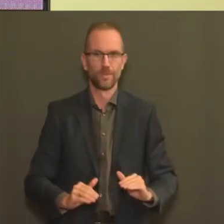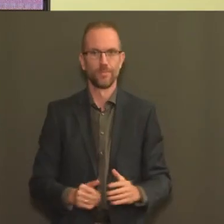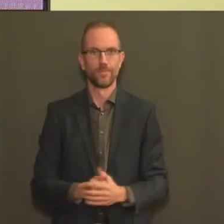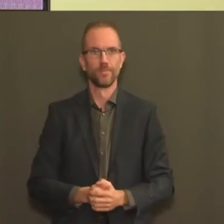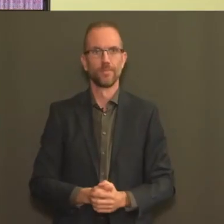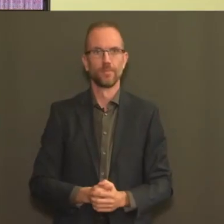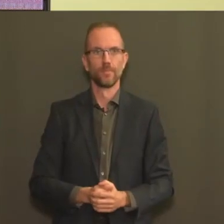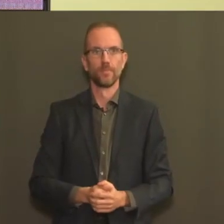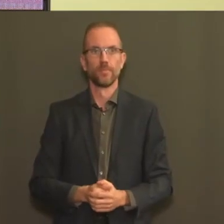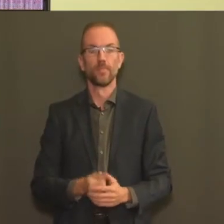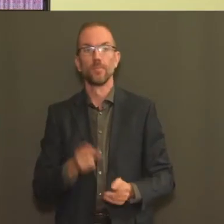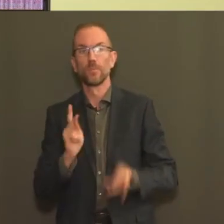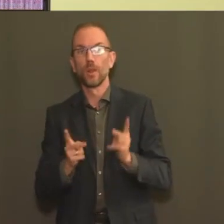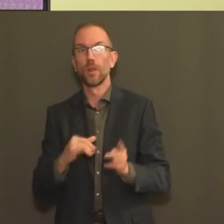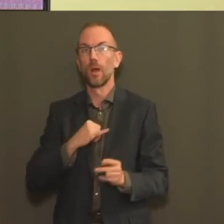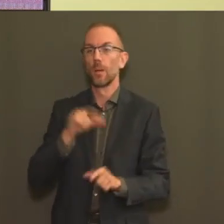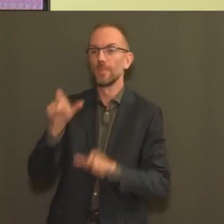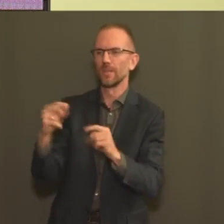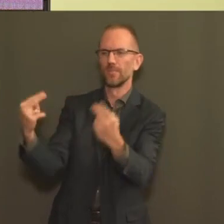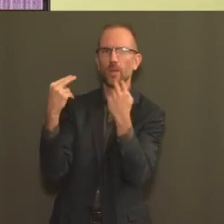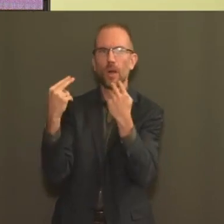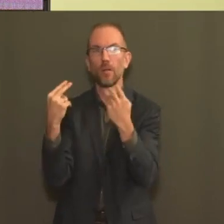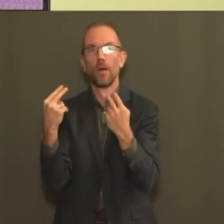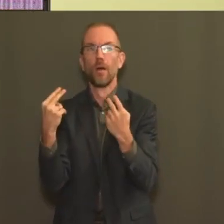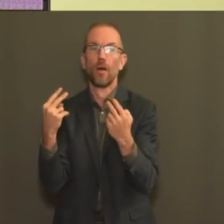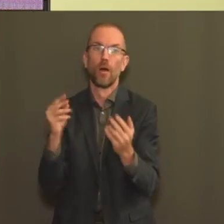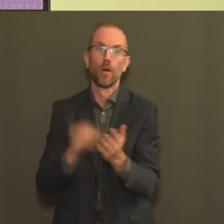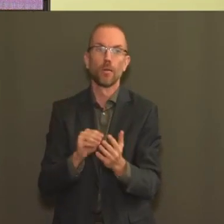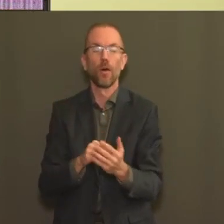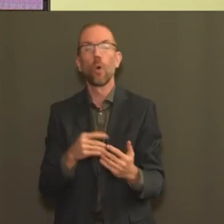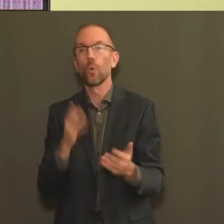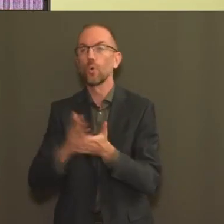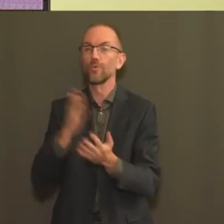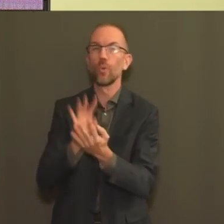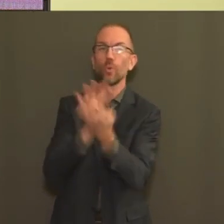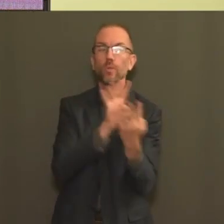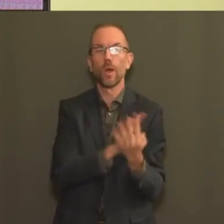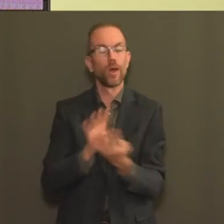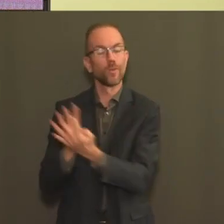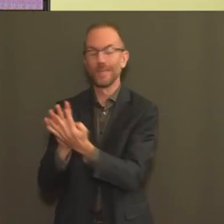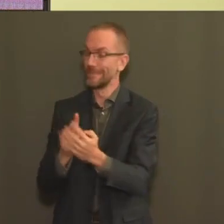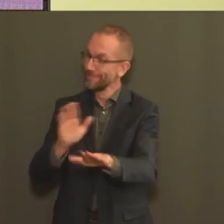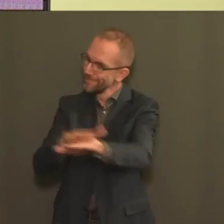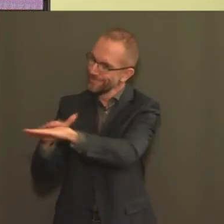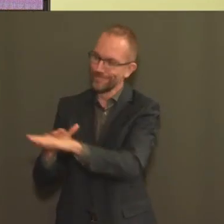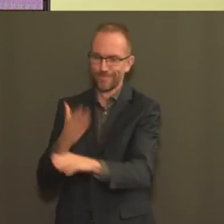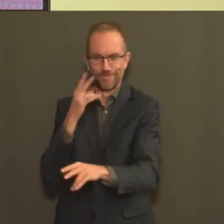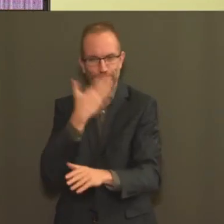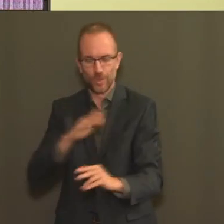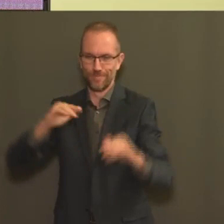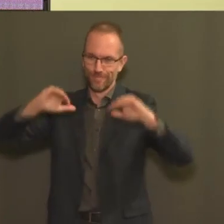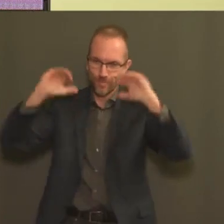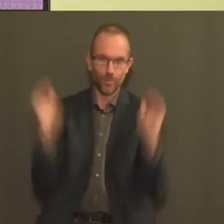nombre limité de personnes qu'on nous autorise à voir. Travaillez à domicile, et on ne le dira jamais assez, faites-vous tester